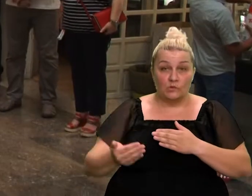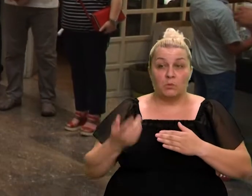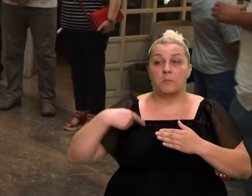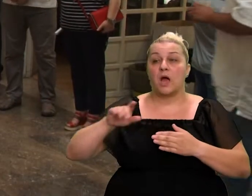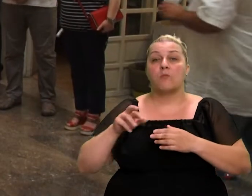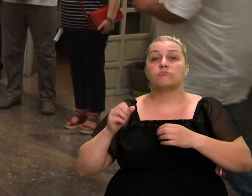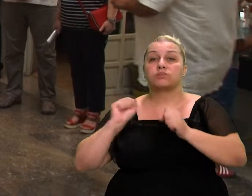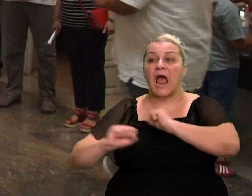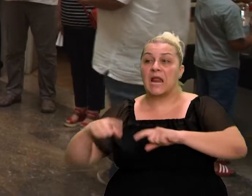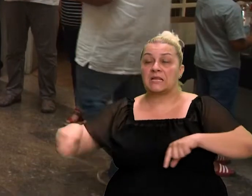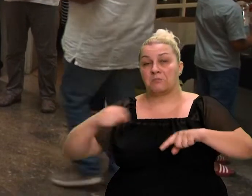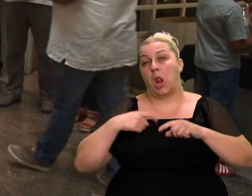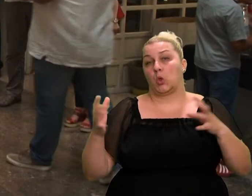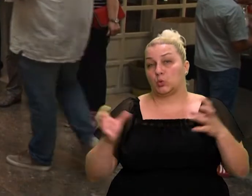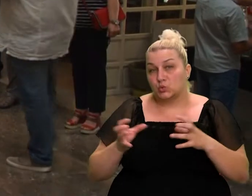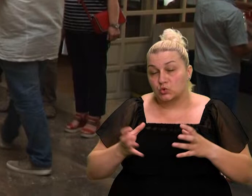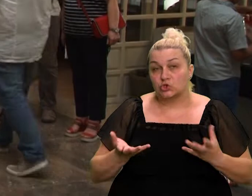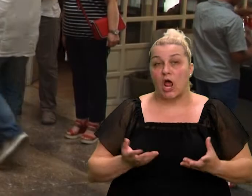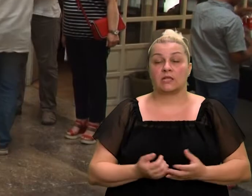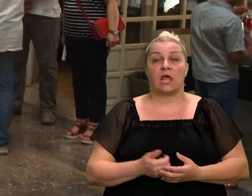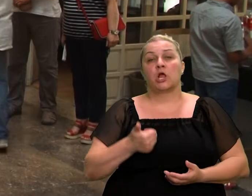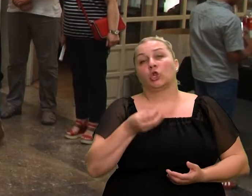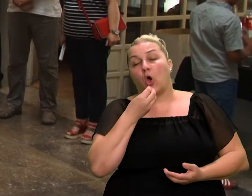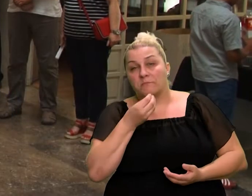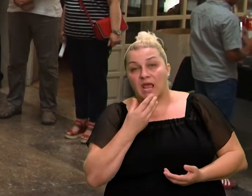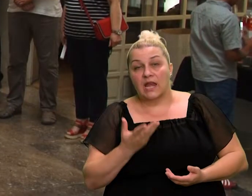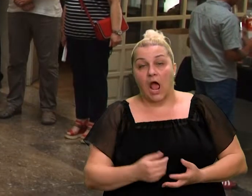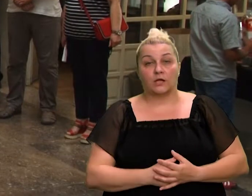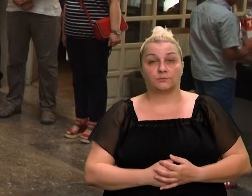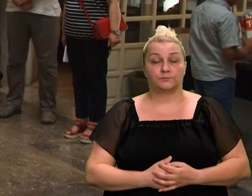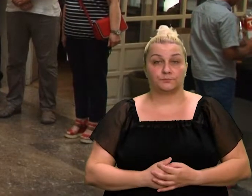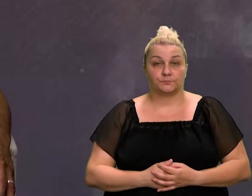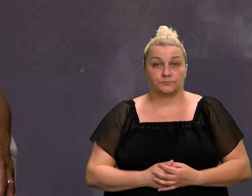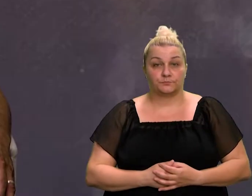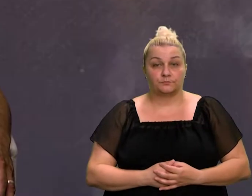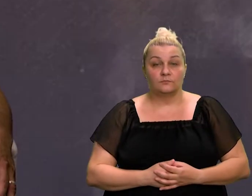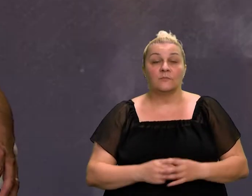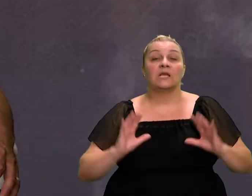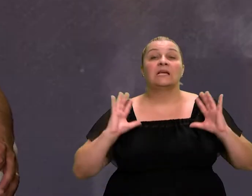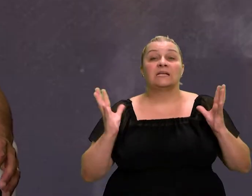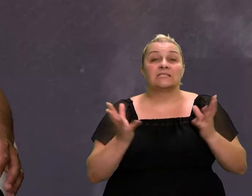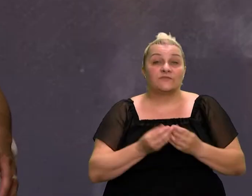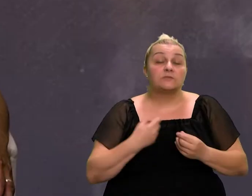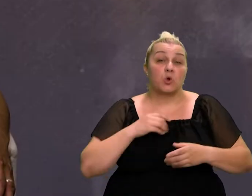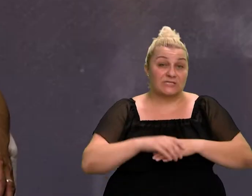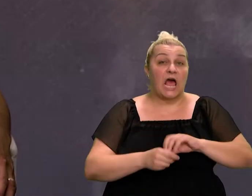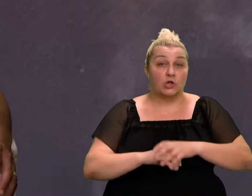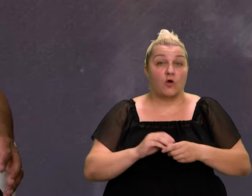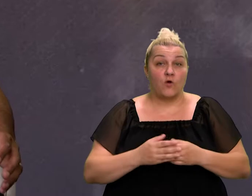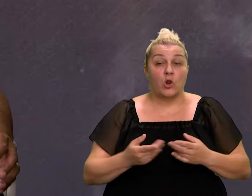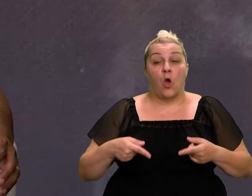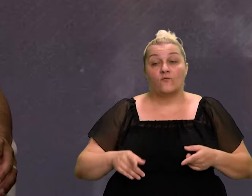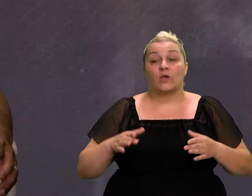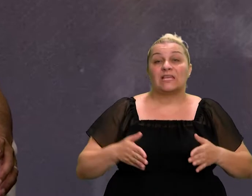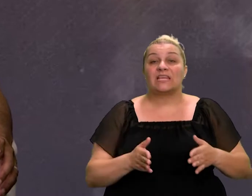mi branitelji, gospodin nadzor uz jedan domijenak, tako da manje više, svi smo na jedan način zadovoljni